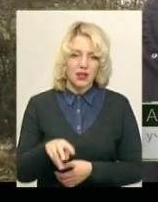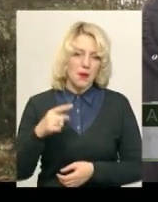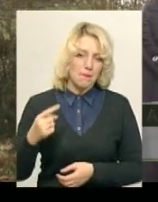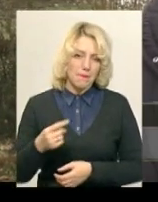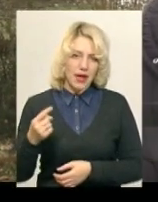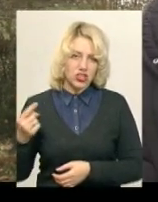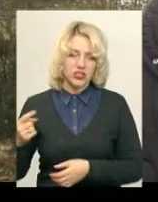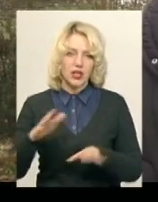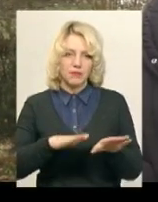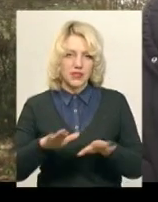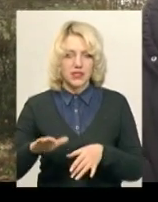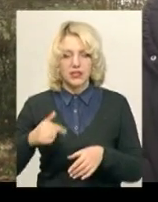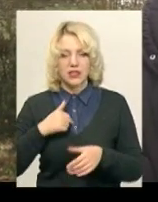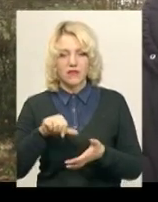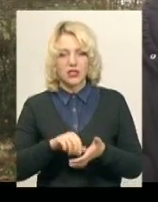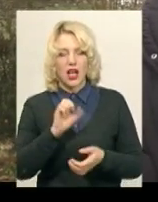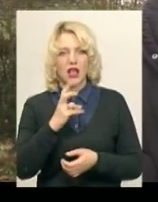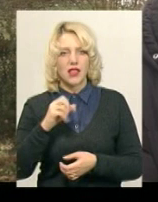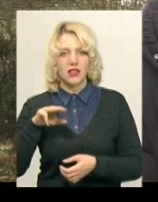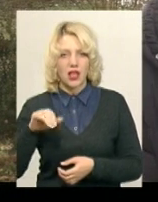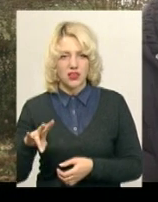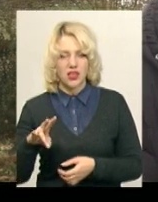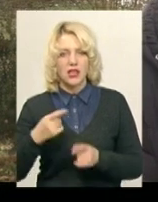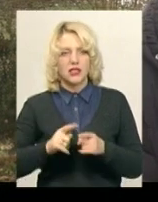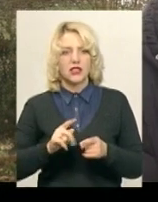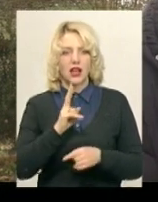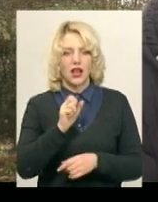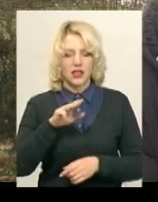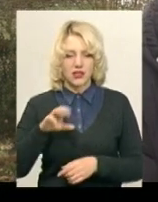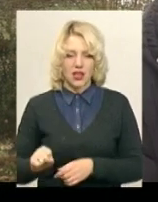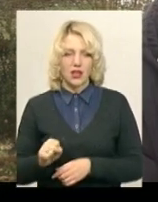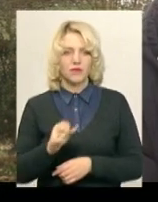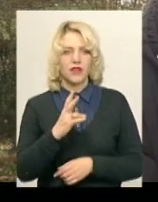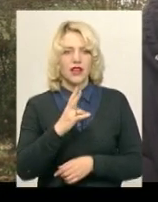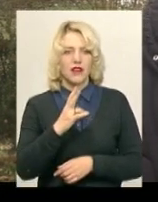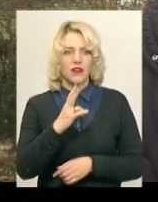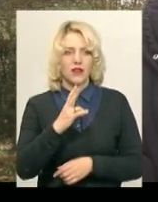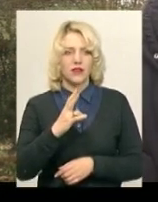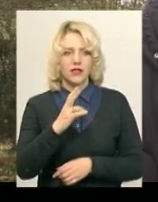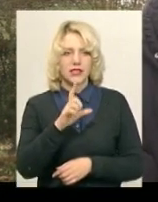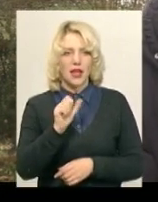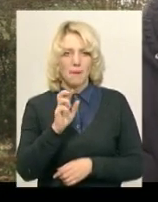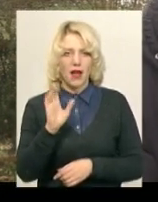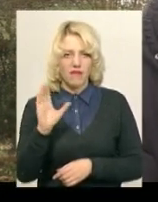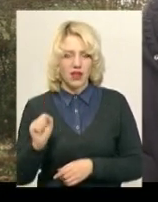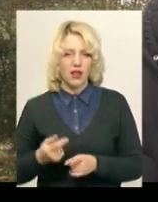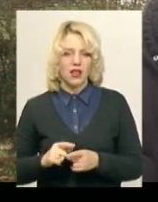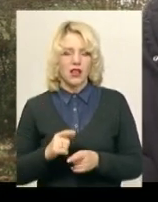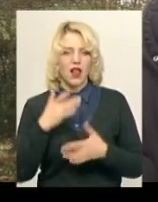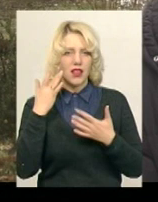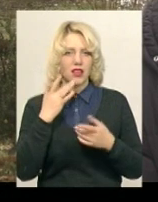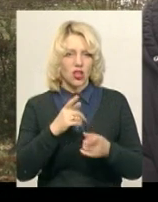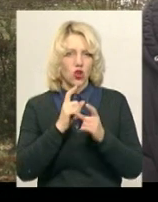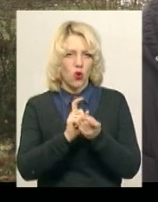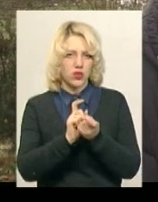Я виступала у версіях «Однотан», «Однотан» – це «Ката», «Бістіню», «Забава» – це легкий контакт